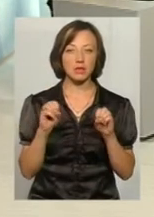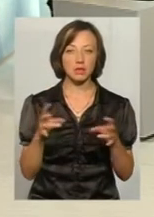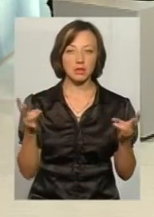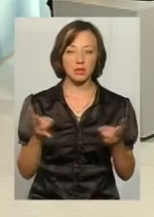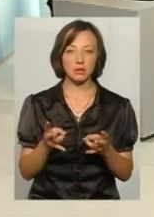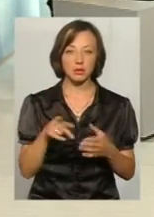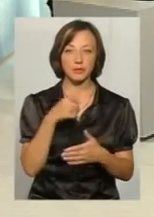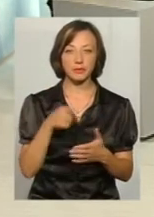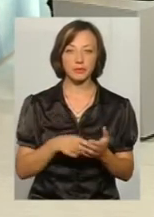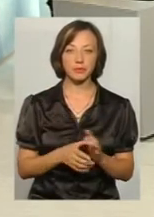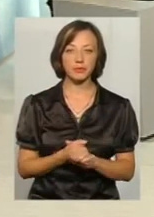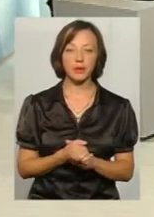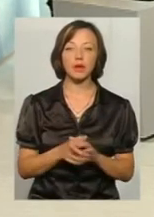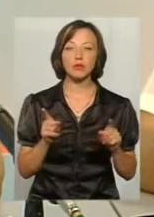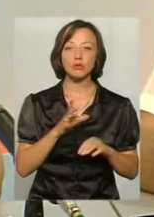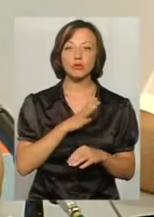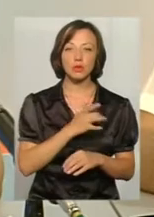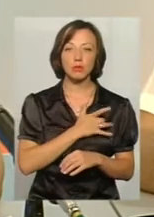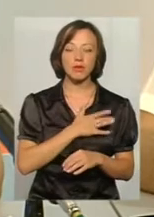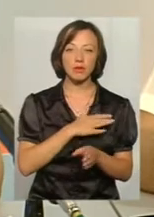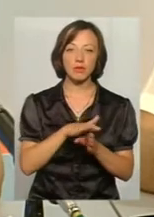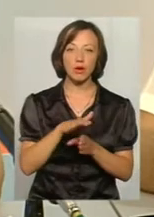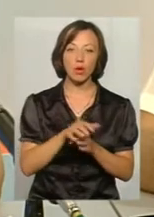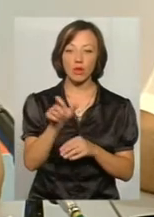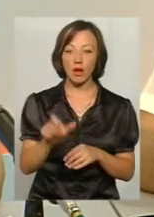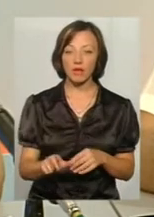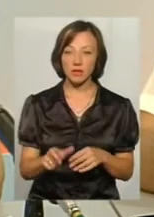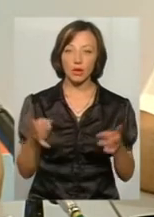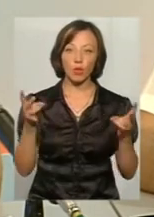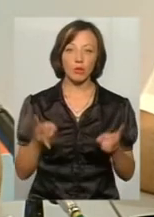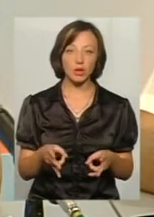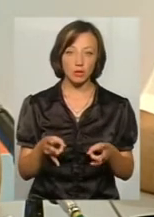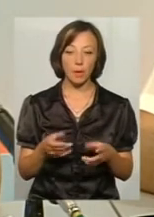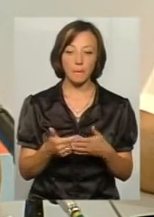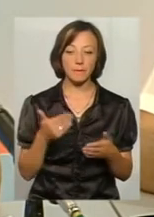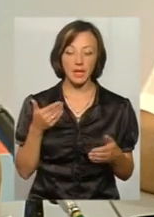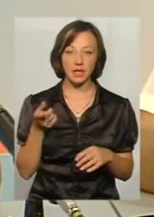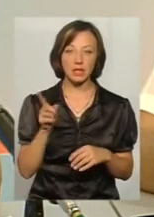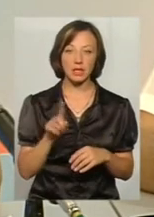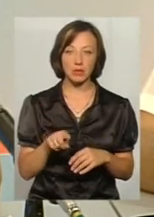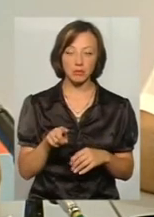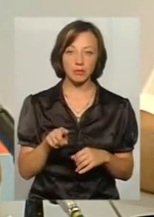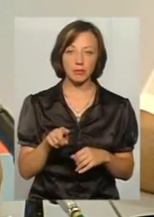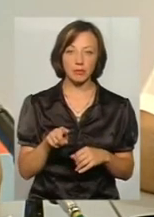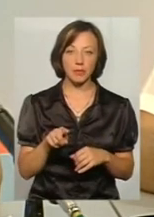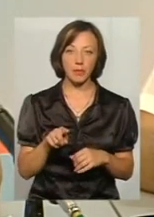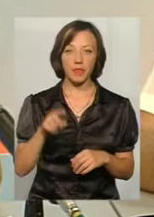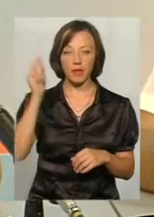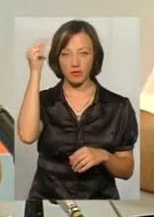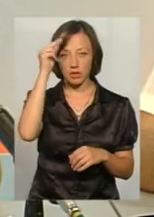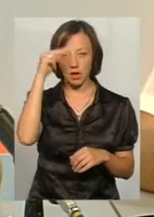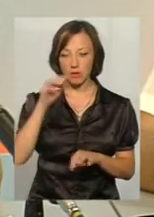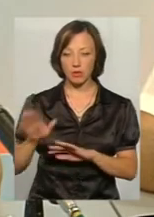приватним виконавцем, в принципі, необхідно перед тим пройти навчання,